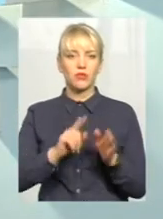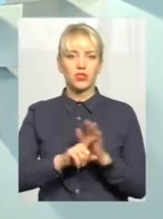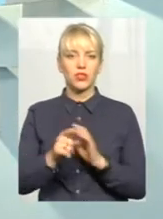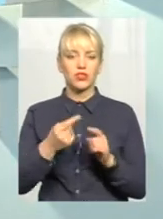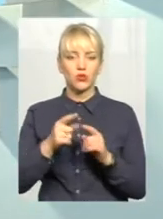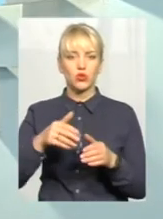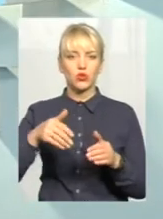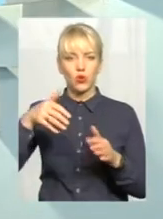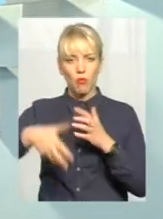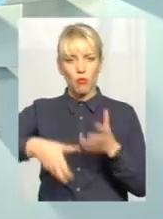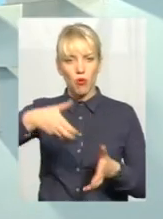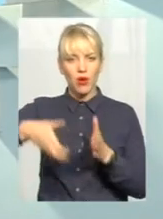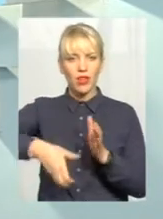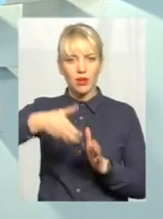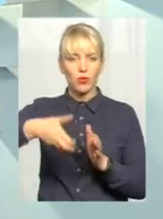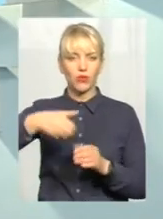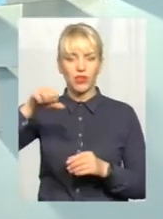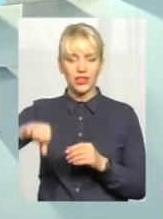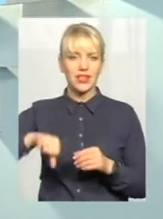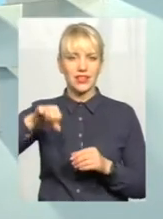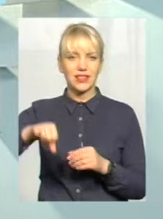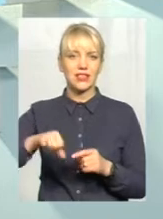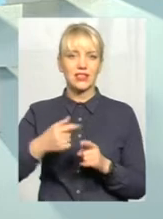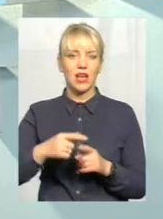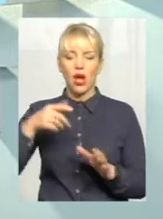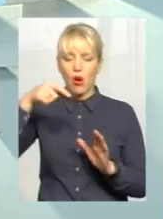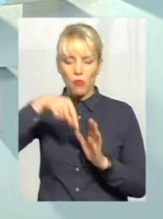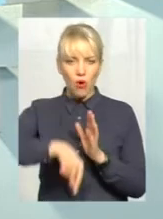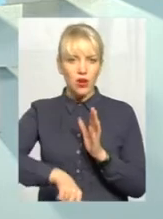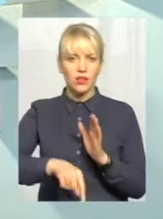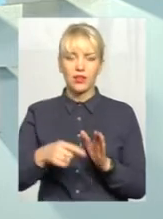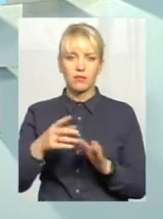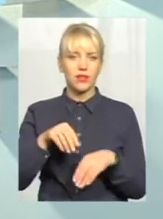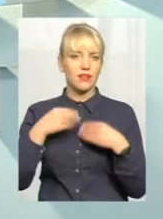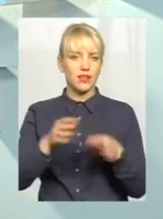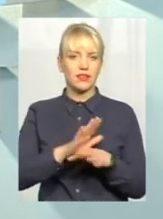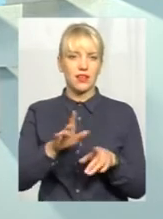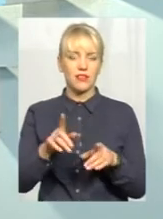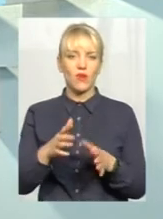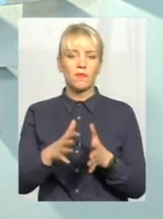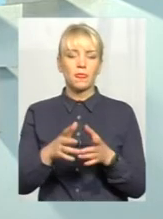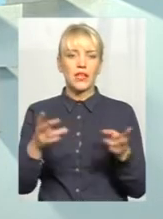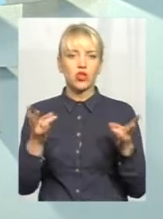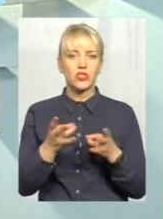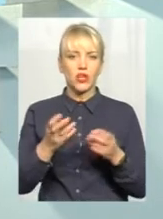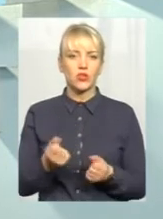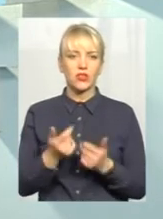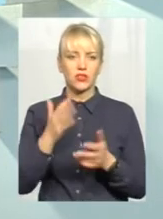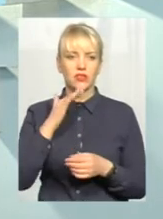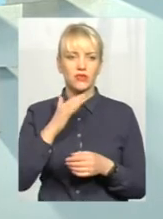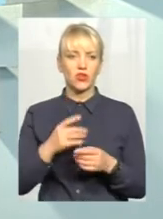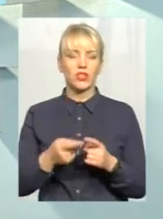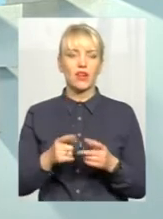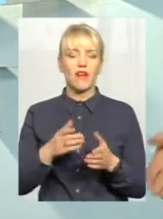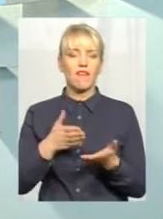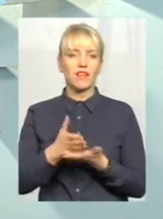поглиблювали Криниць, і поглиблення на 5-7 метрів все одно не дало можливість добути достатню кількість води. Тому виходом з цієї ситуації є